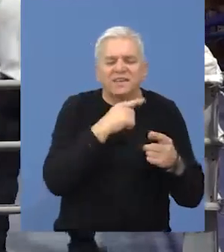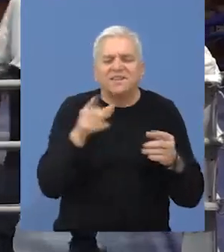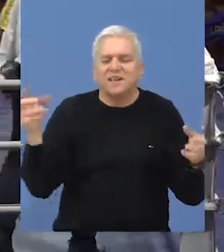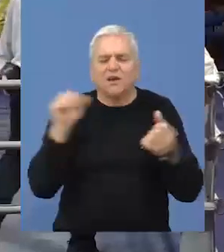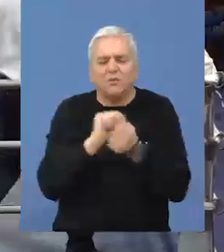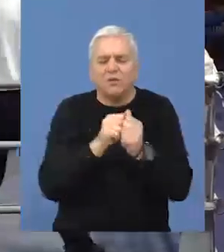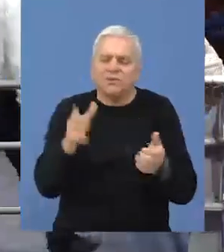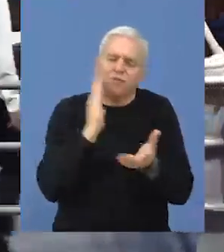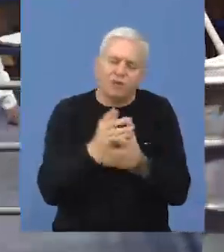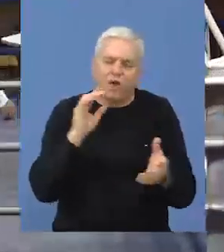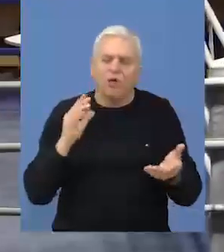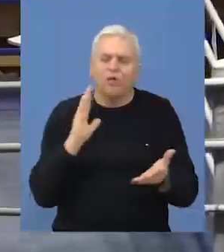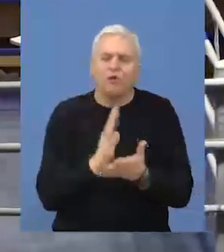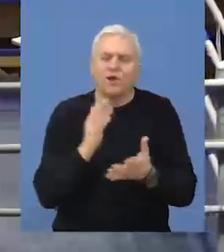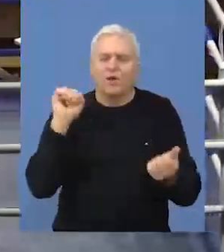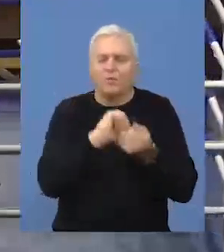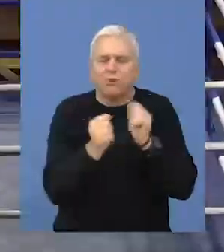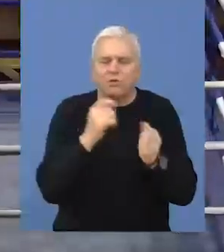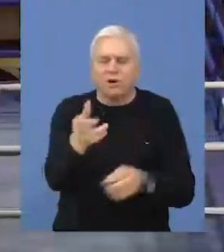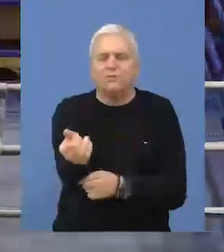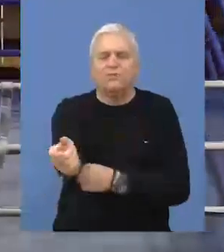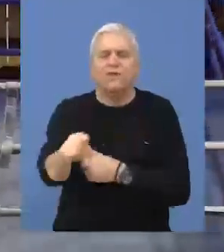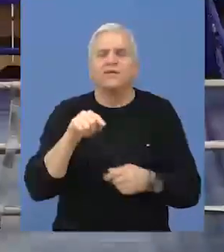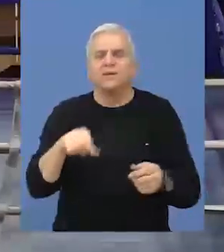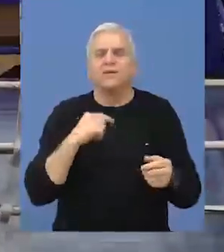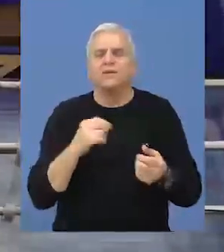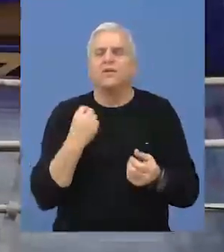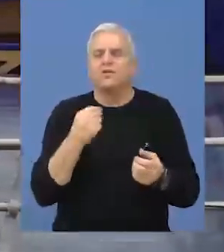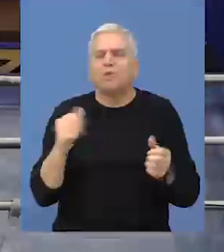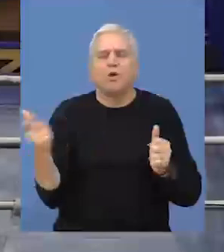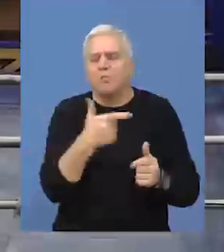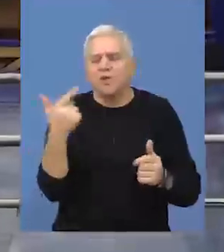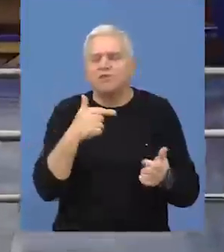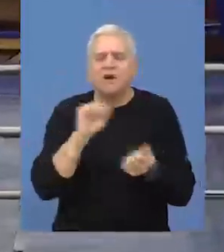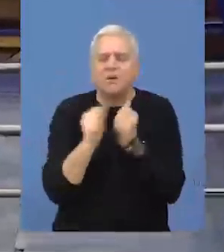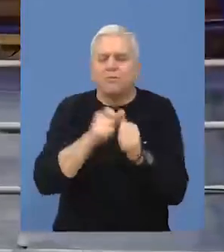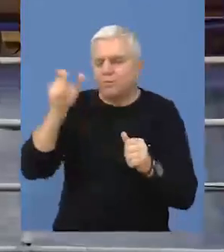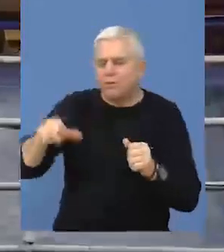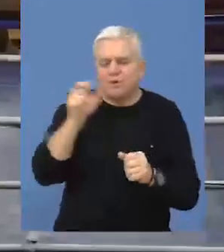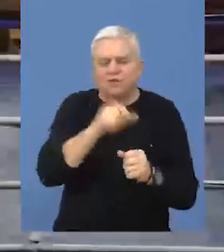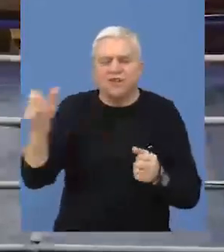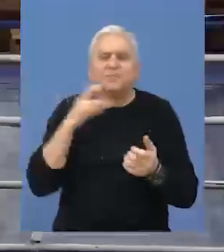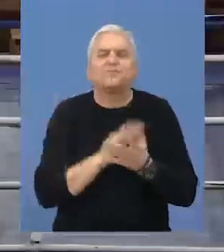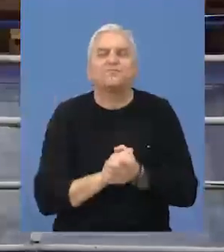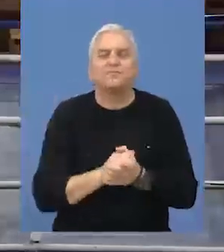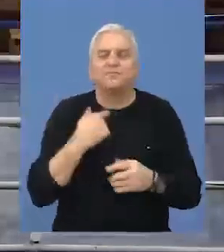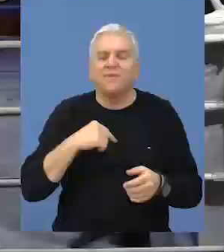ringu, da bi meč bio realan. I to je na dobro biti jednog i drugog borca.